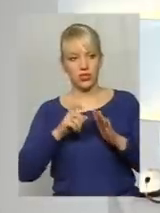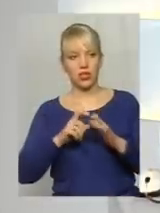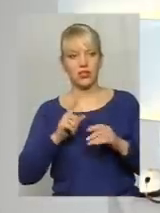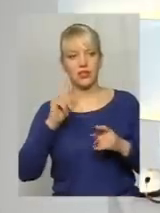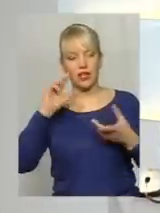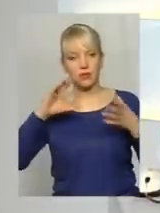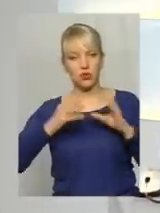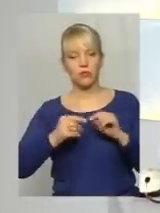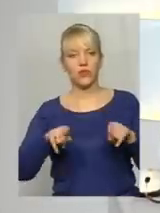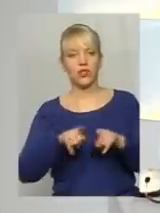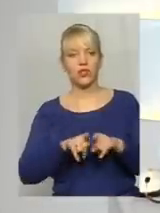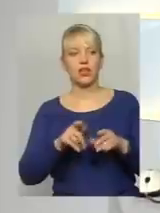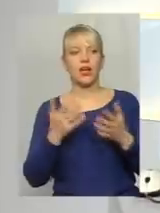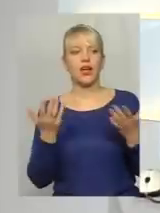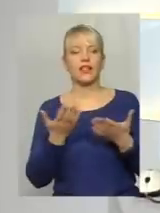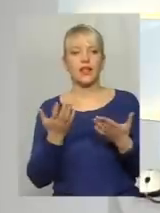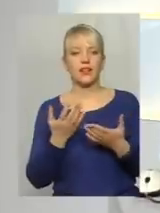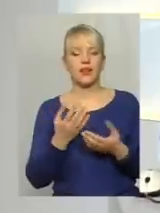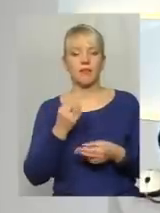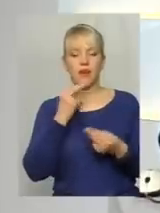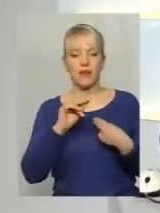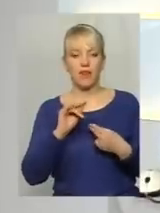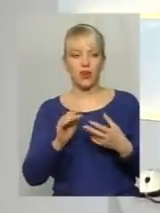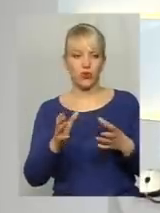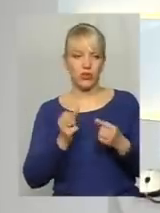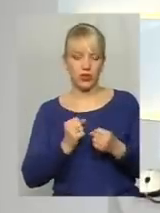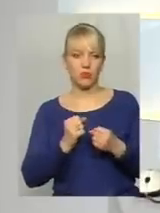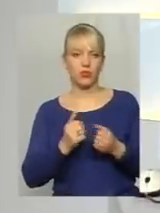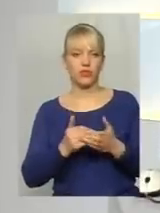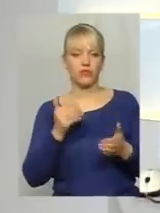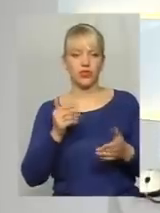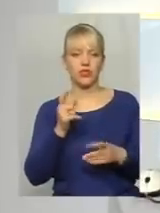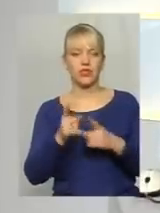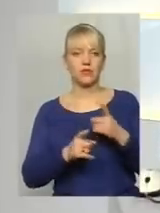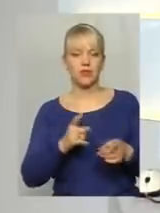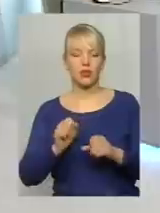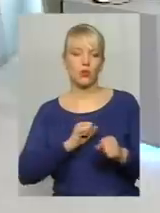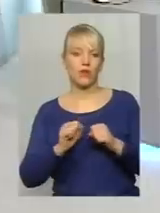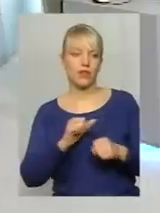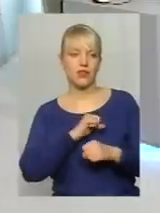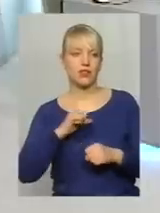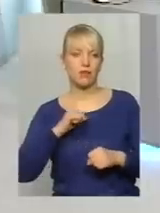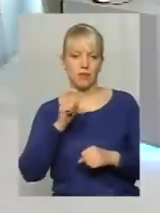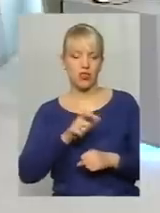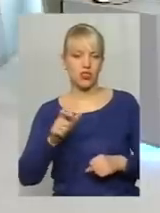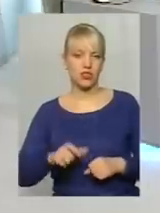підсумувати таким чином, які все ж переваги отримують від зміни управителя самі мешканці?